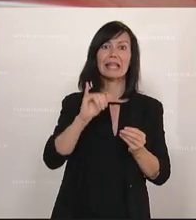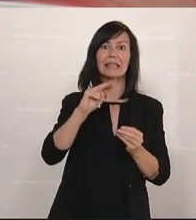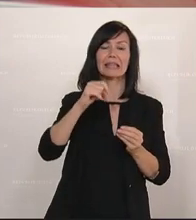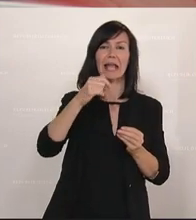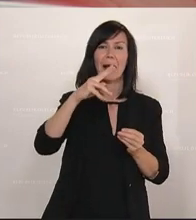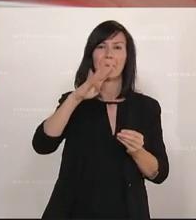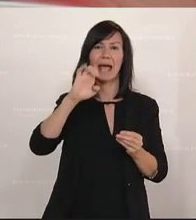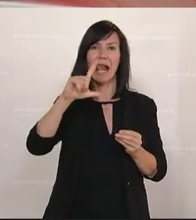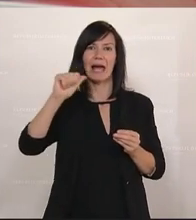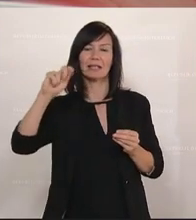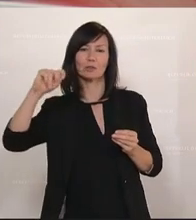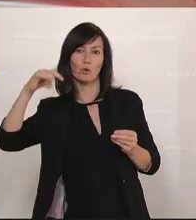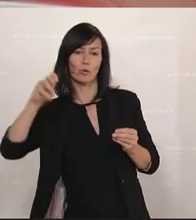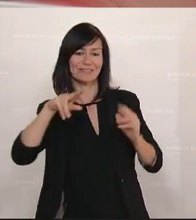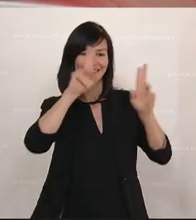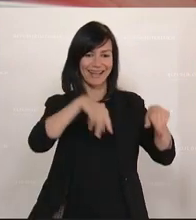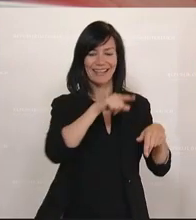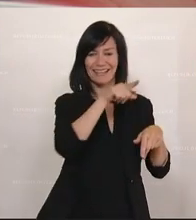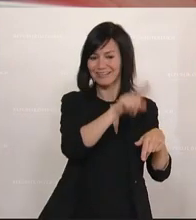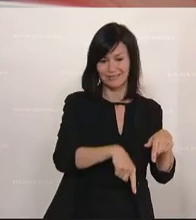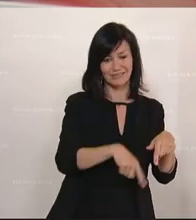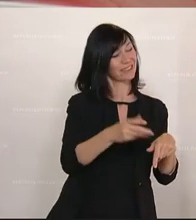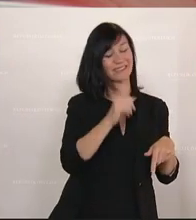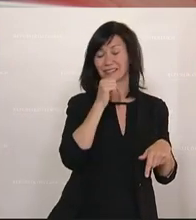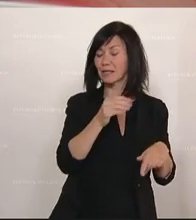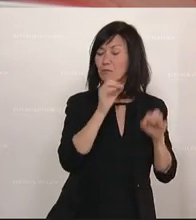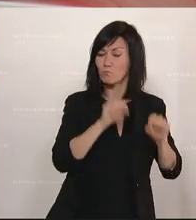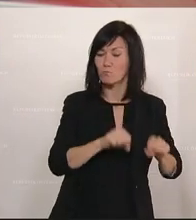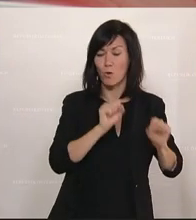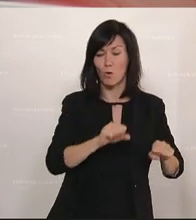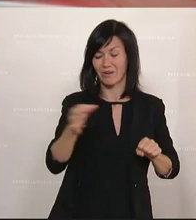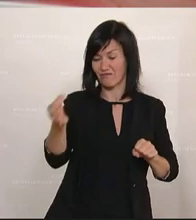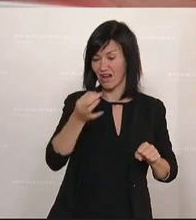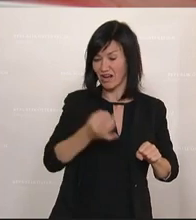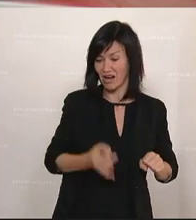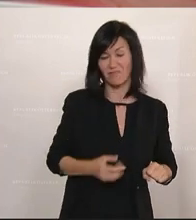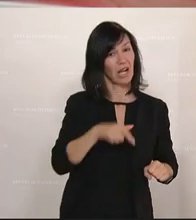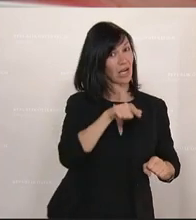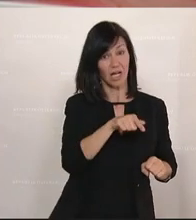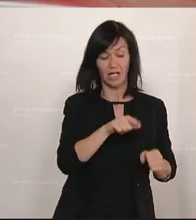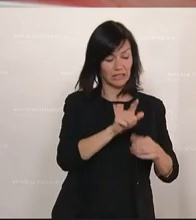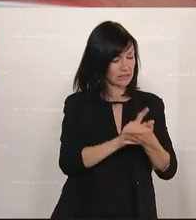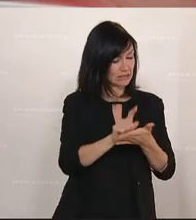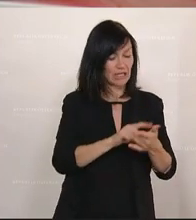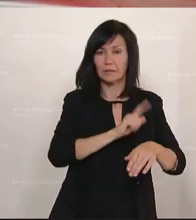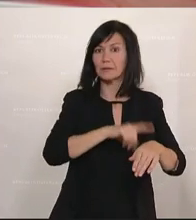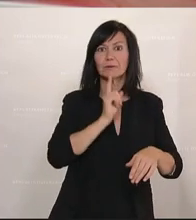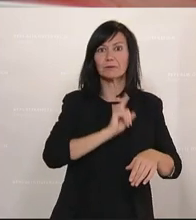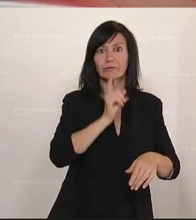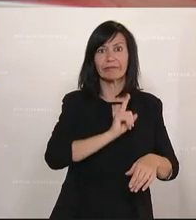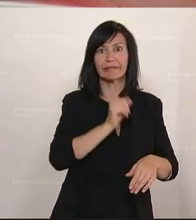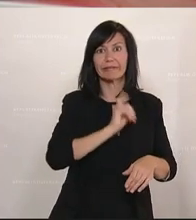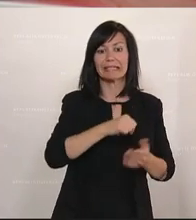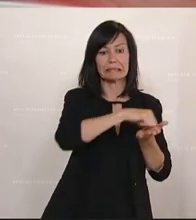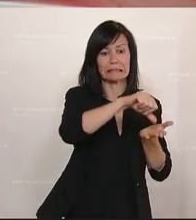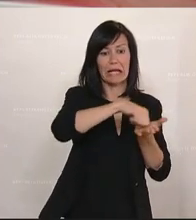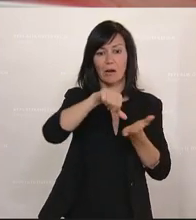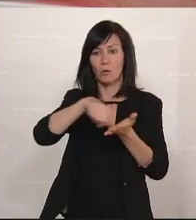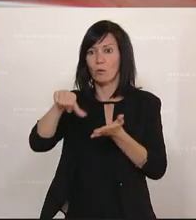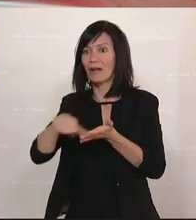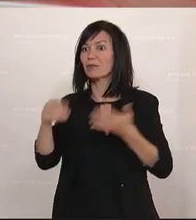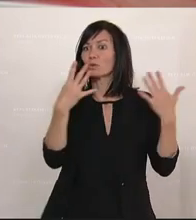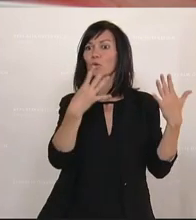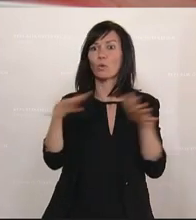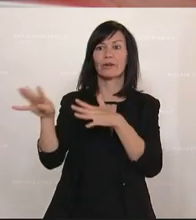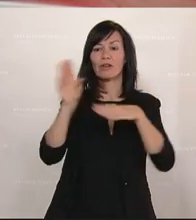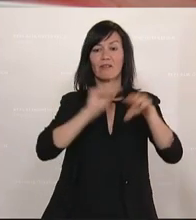faktisch möglich, in der Zeit, die für die Vorbereitung der Beantwortung der hier gestellten Fragen zur Verfügung stand, Zahlungen an knapp 900 Vereine einer Liste zu